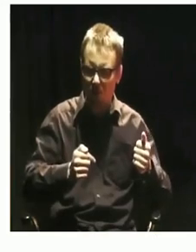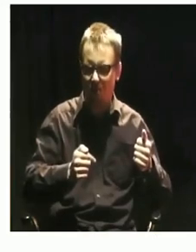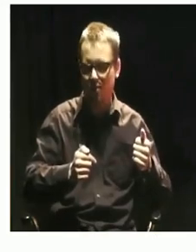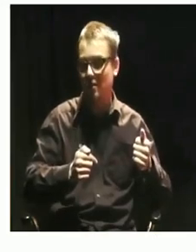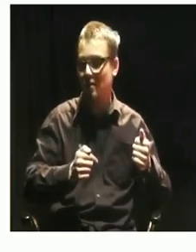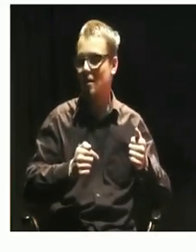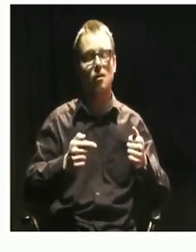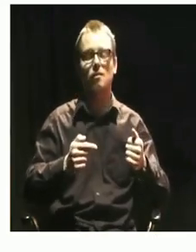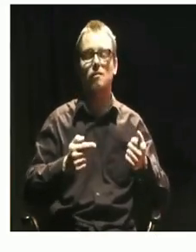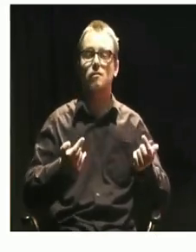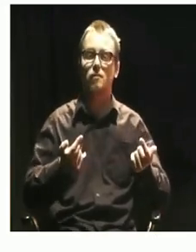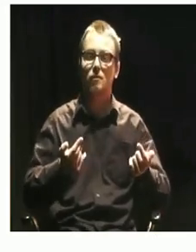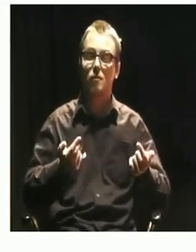szkole.